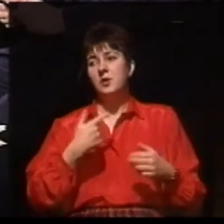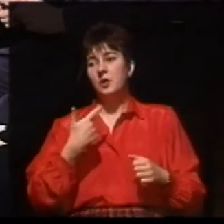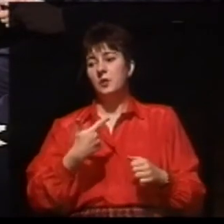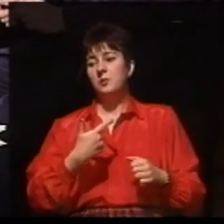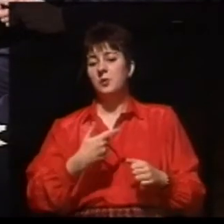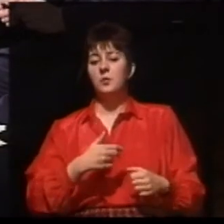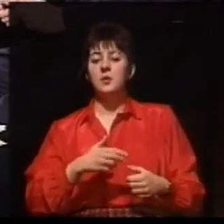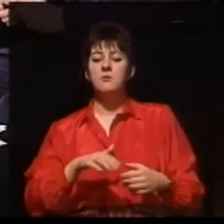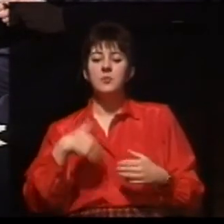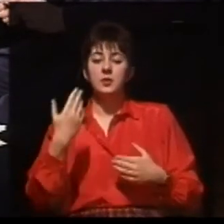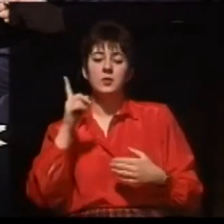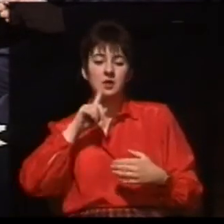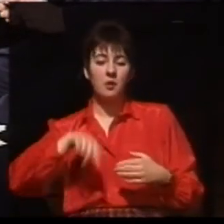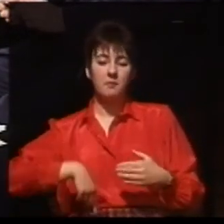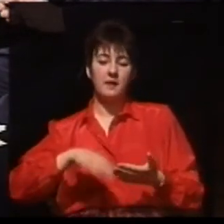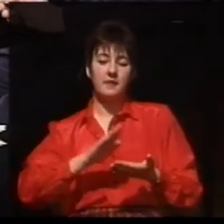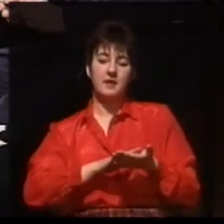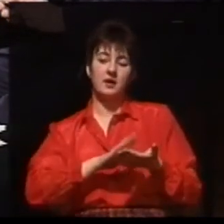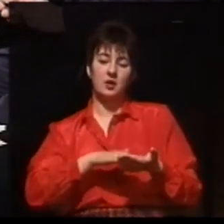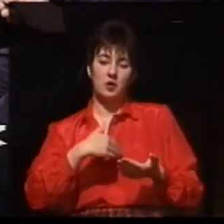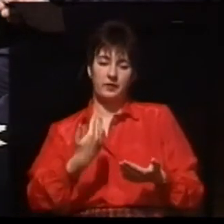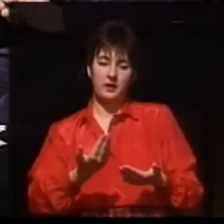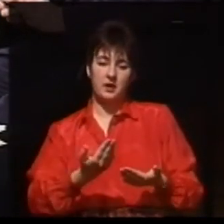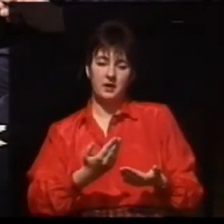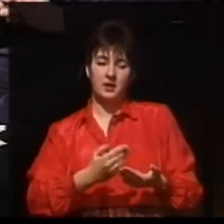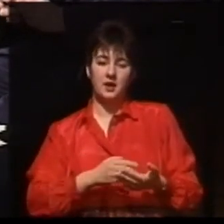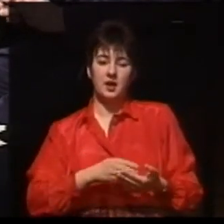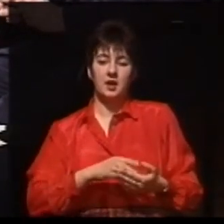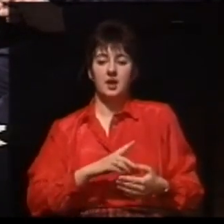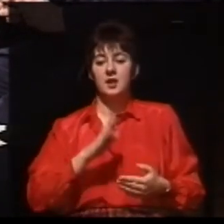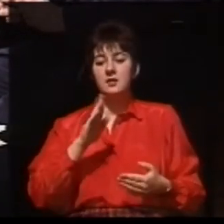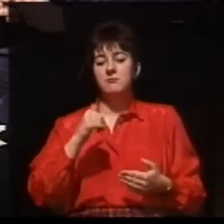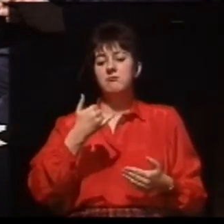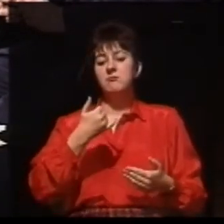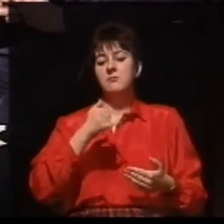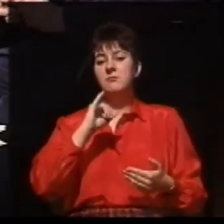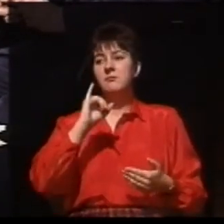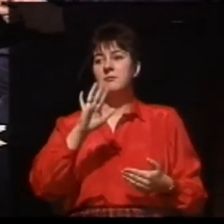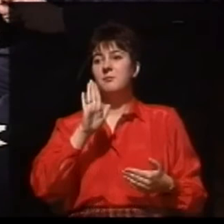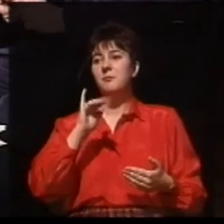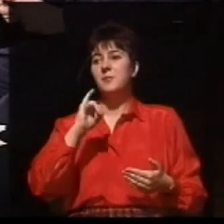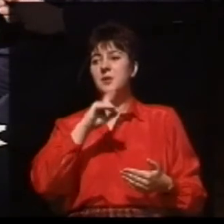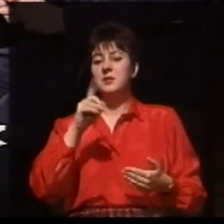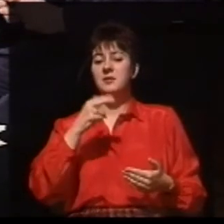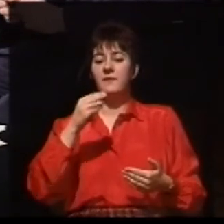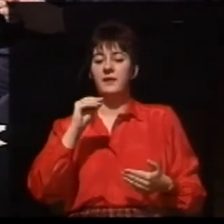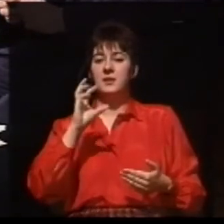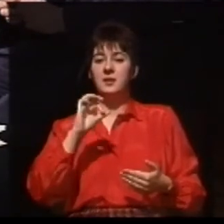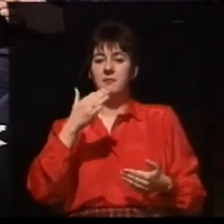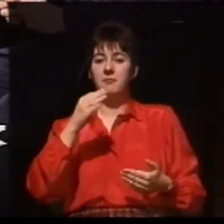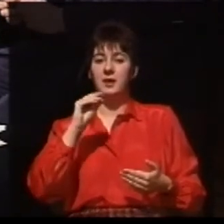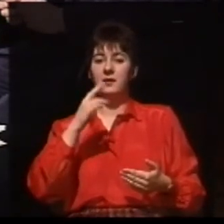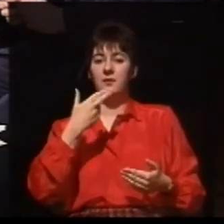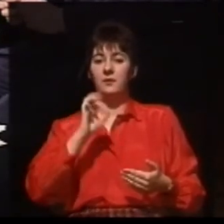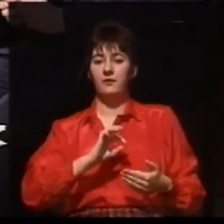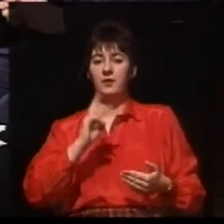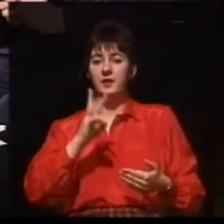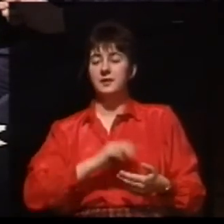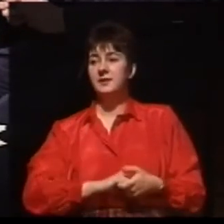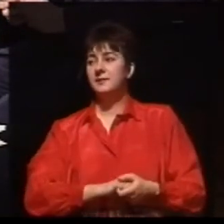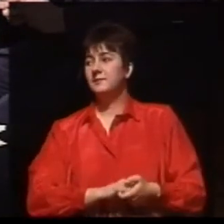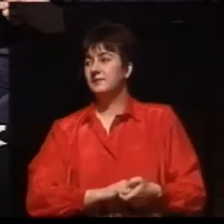Przemysłowców Polskich. Czy uważa Pan, że lekarz powinien być judymem, czy jednak widzi Pan lekarza jako również